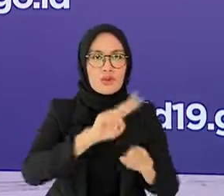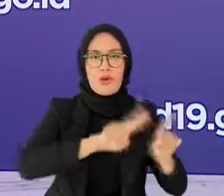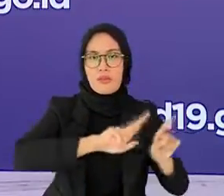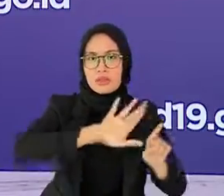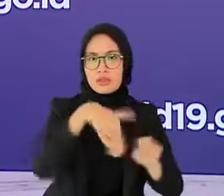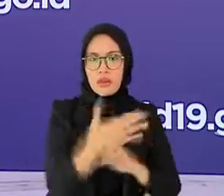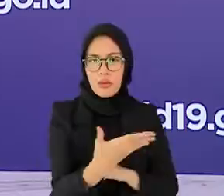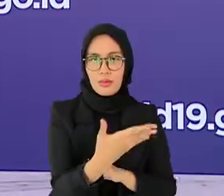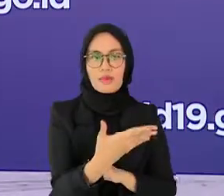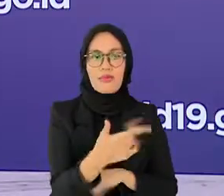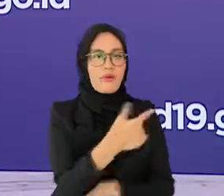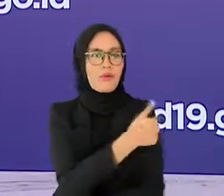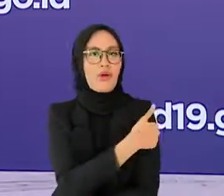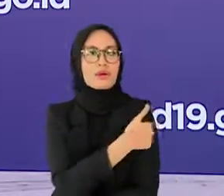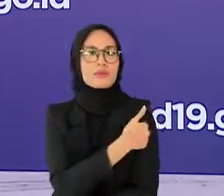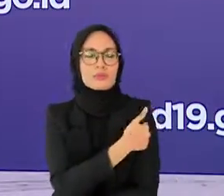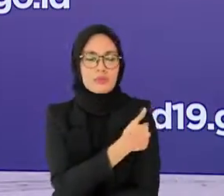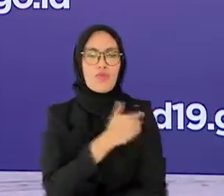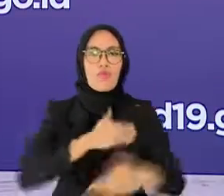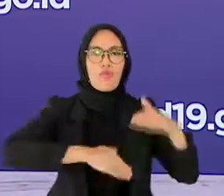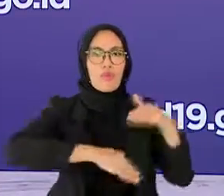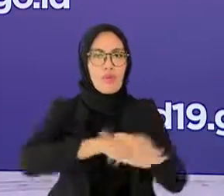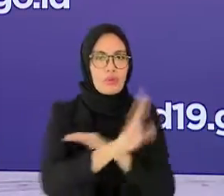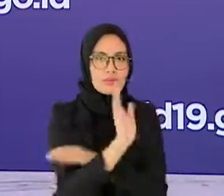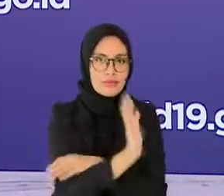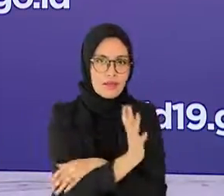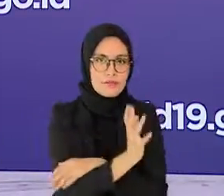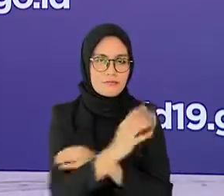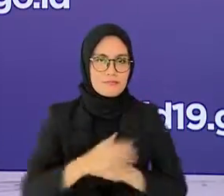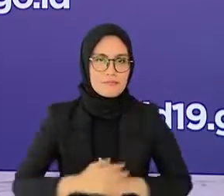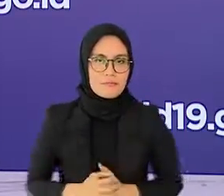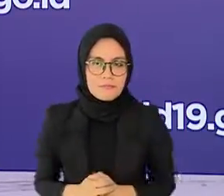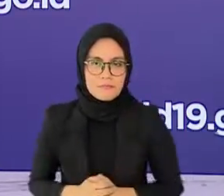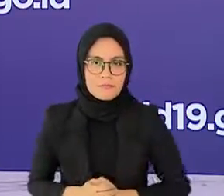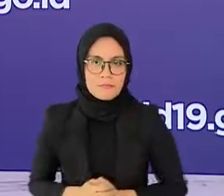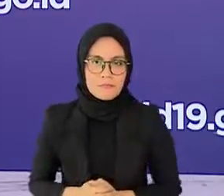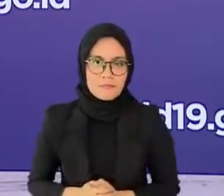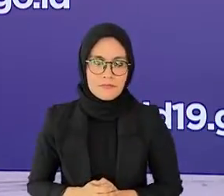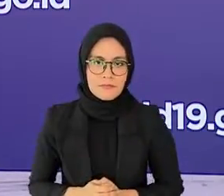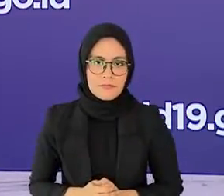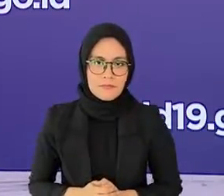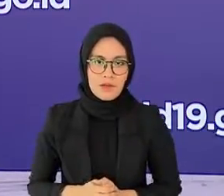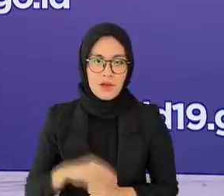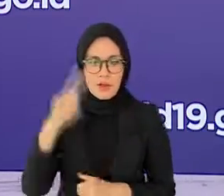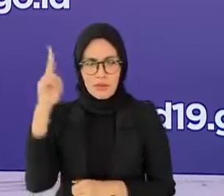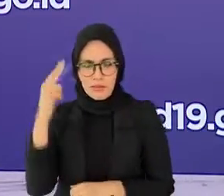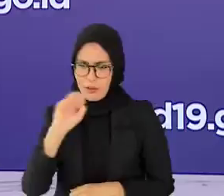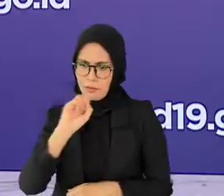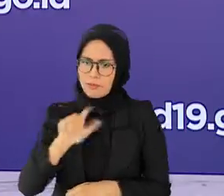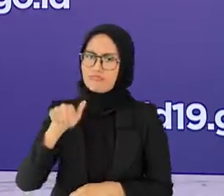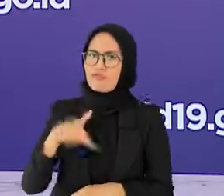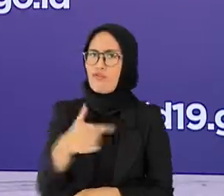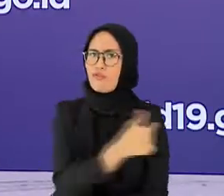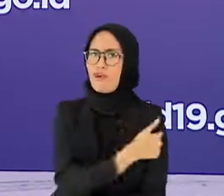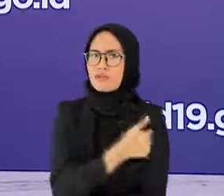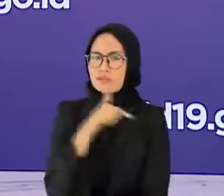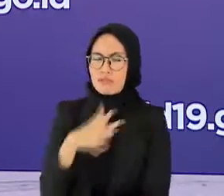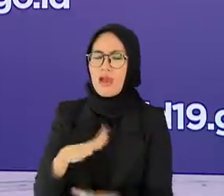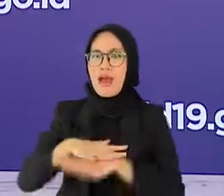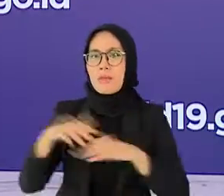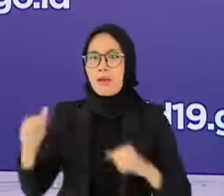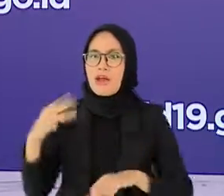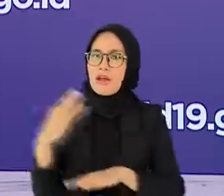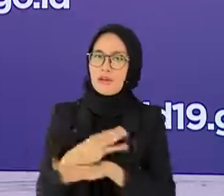usia pelajar yang sudah divaksin penuh pemerintah memastikan bahwa vaksin yang digunakan aman, efektif dan